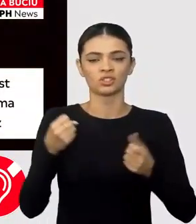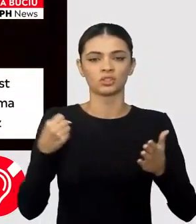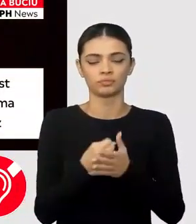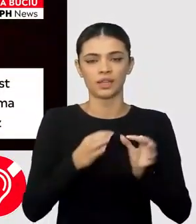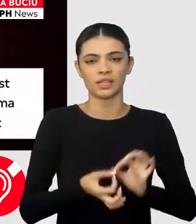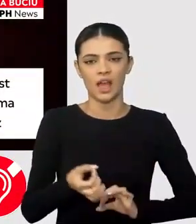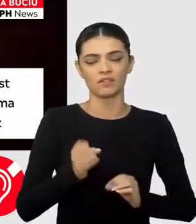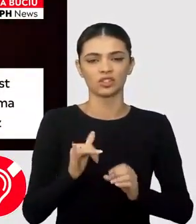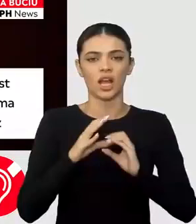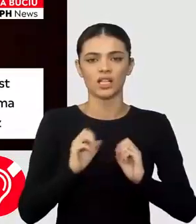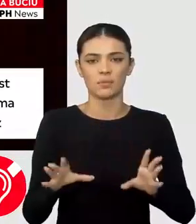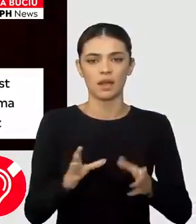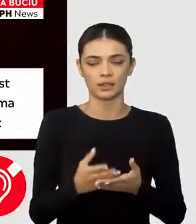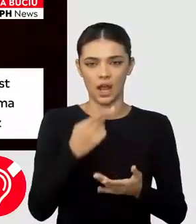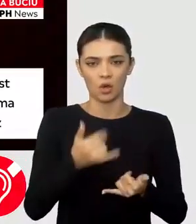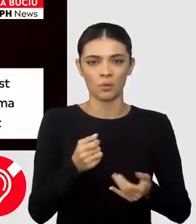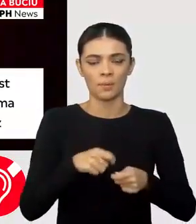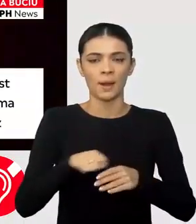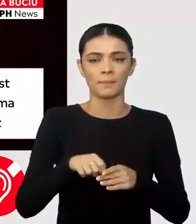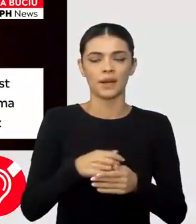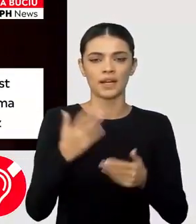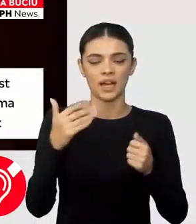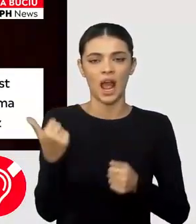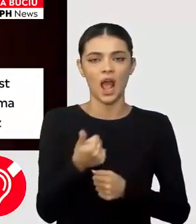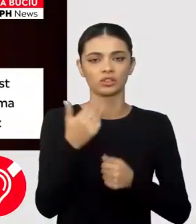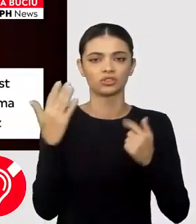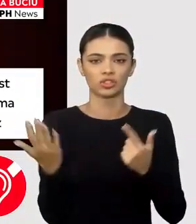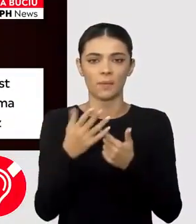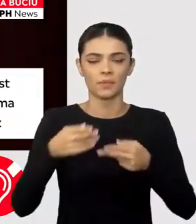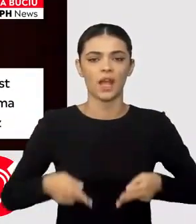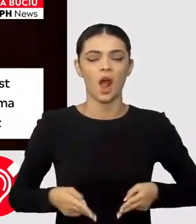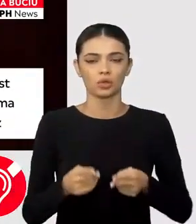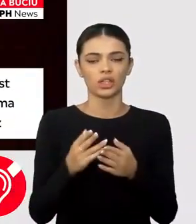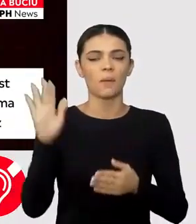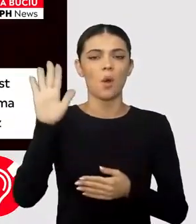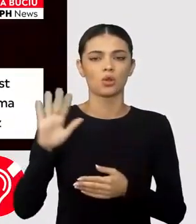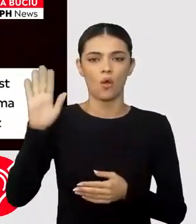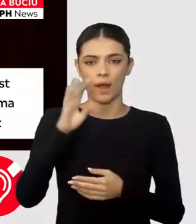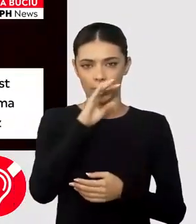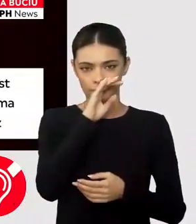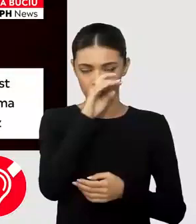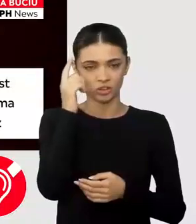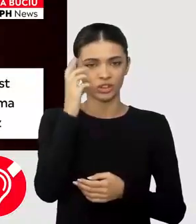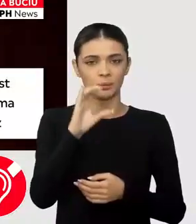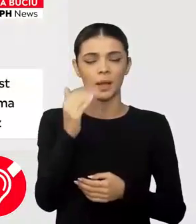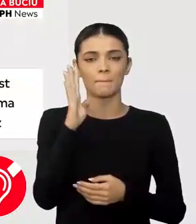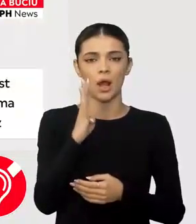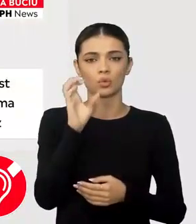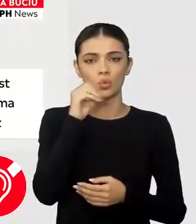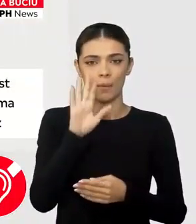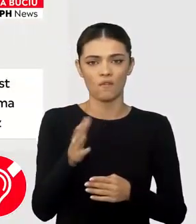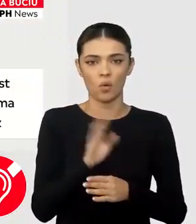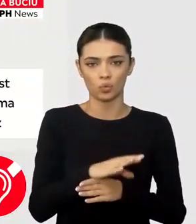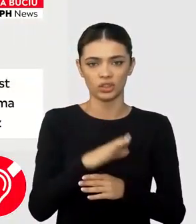făceau pe acest șantier al autostrăzia A7, autostrada Moldovei. Știm că patru oameni au